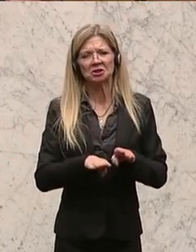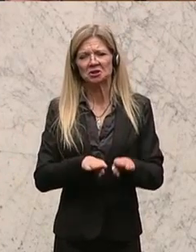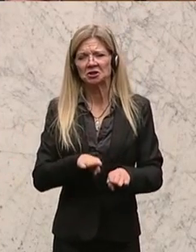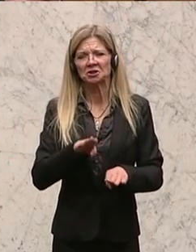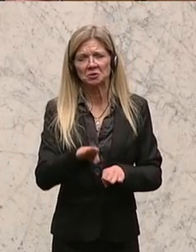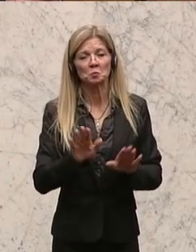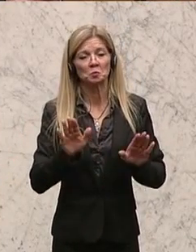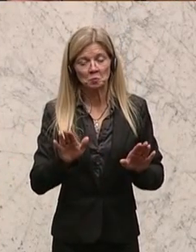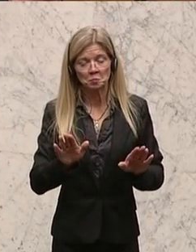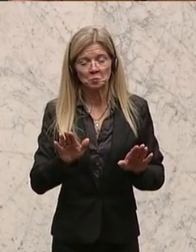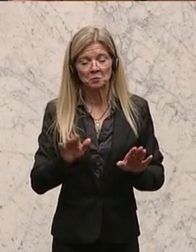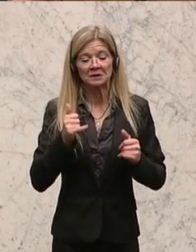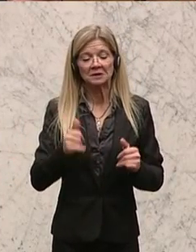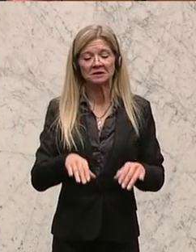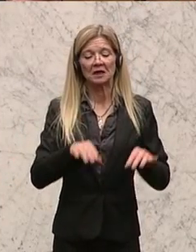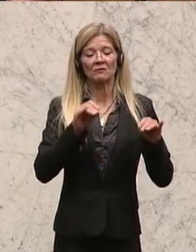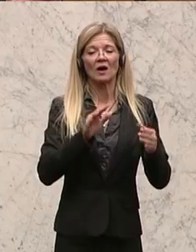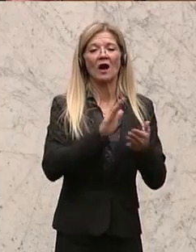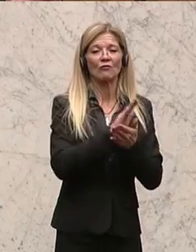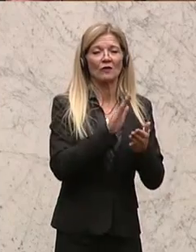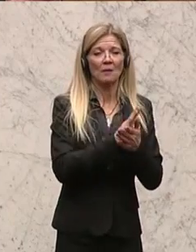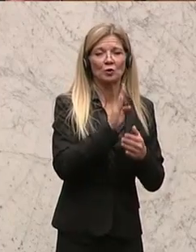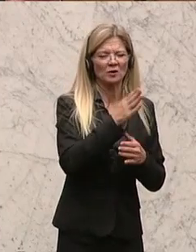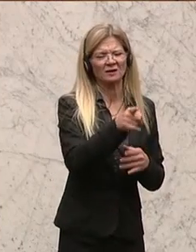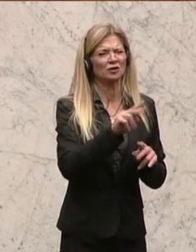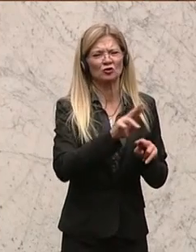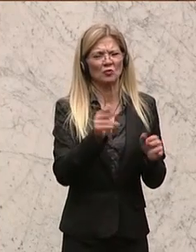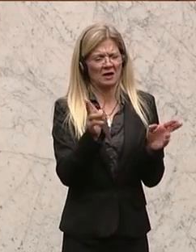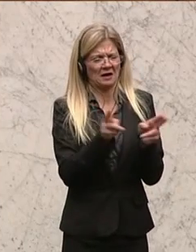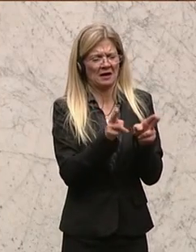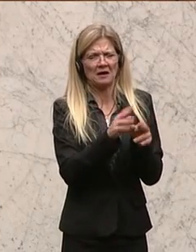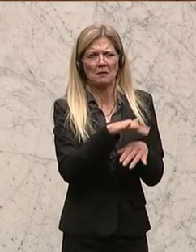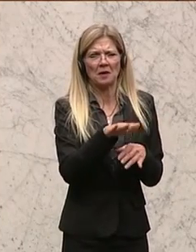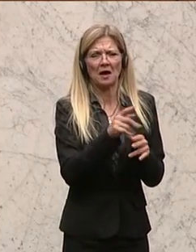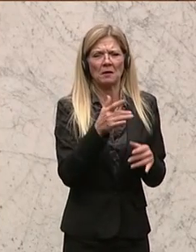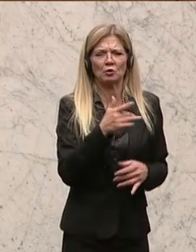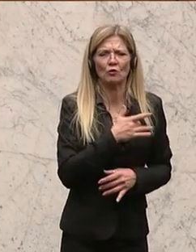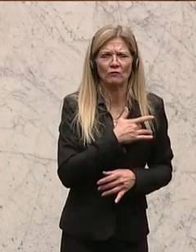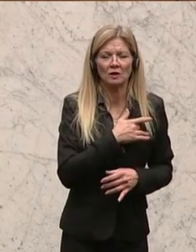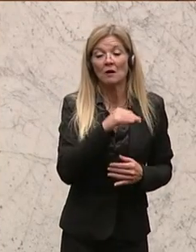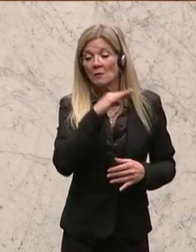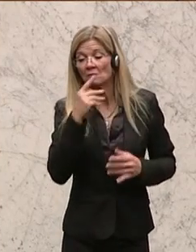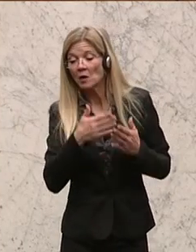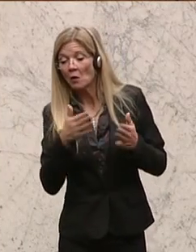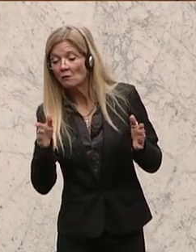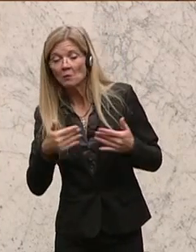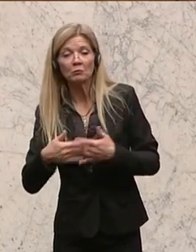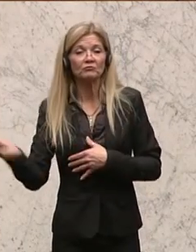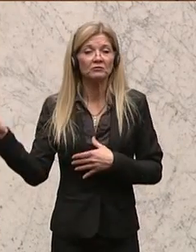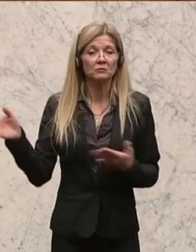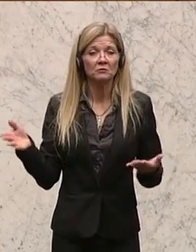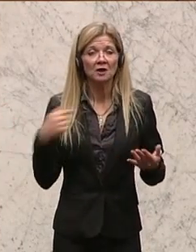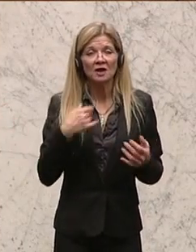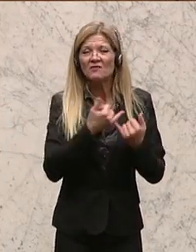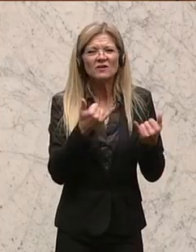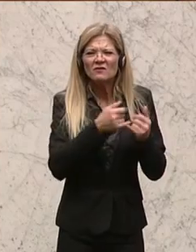Aufgabenorientierung an. Ich meine, das betrifft gerade mal einen Bereich. Aber vieles ist offen geblieben, etwa die Festlegung der Kriterien. Sie haben